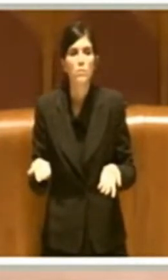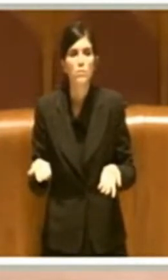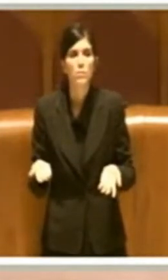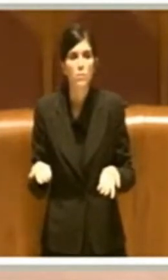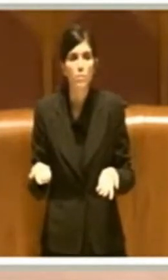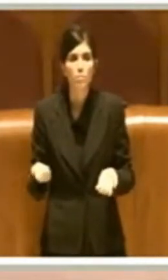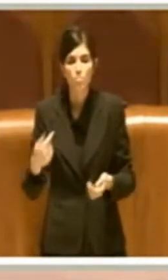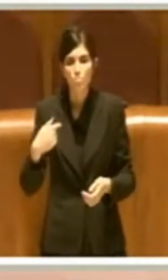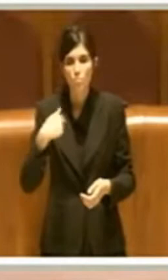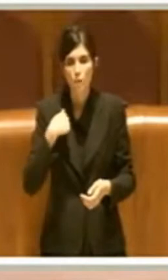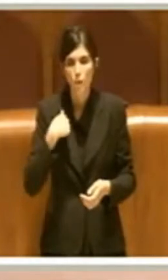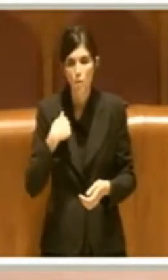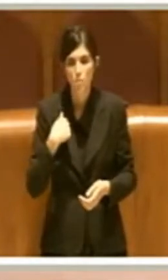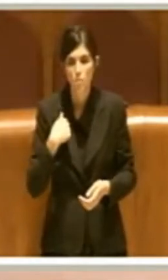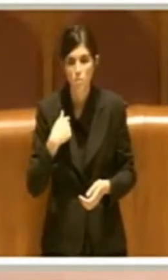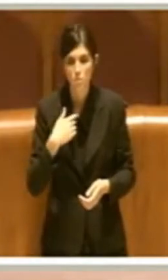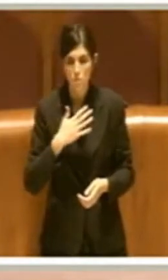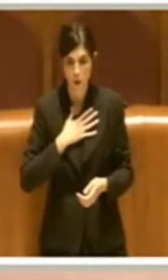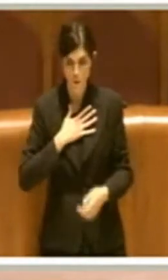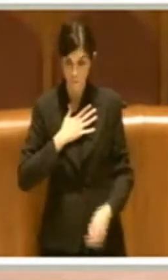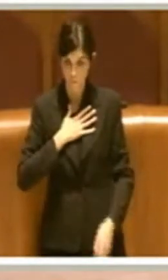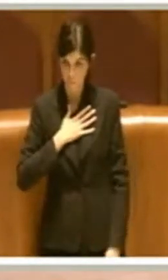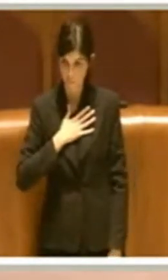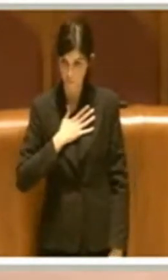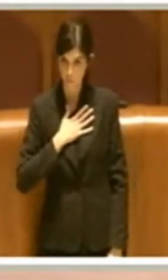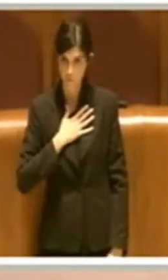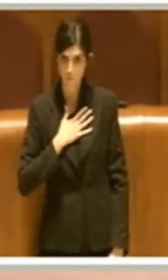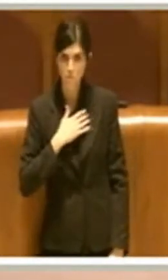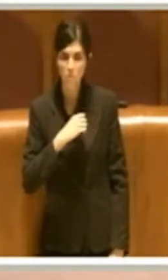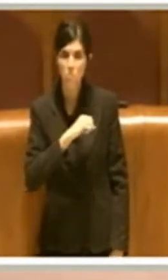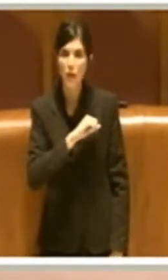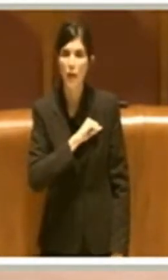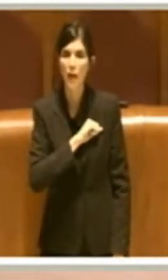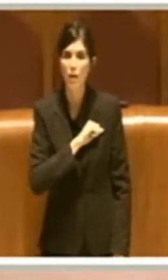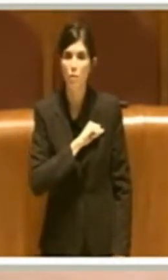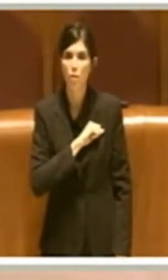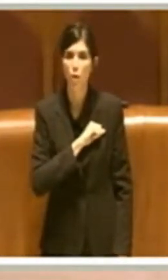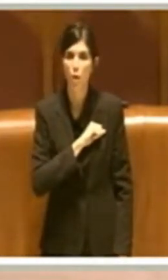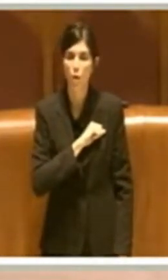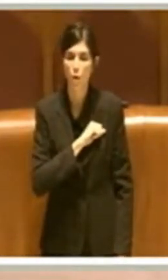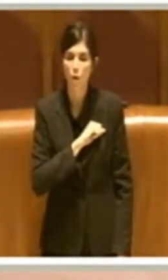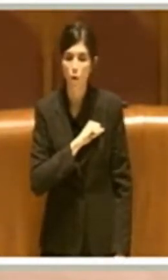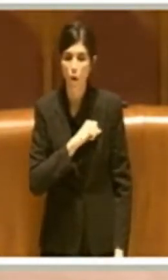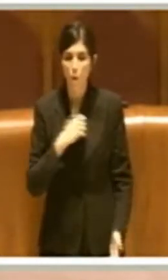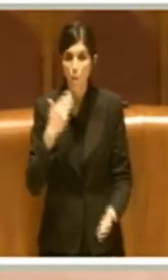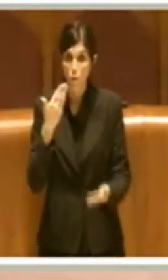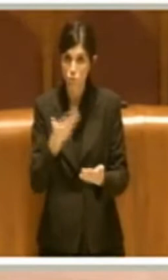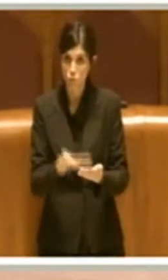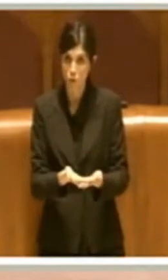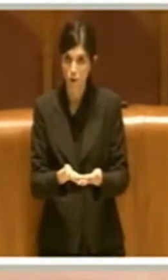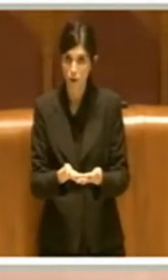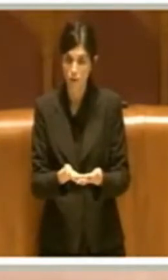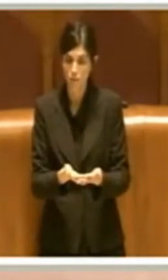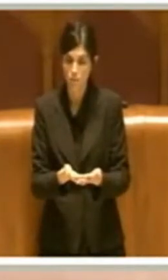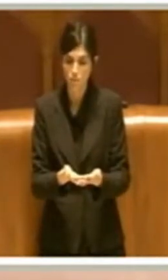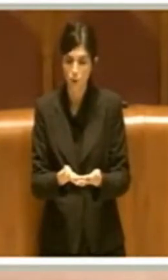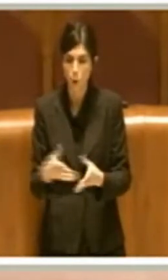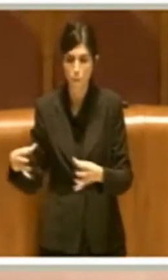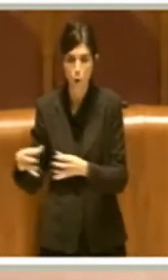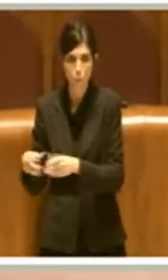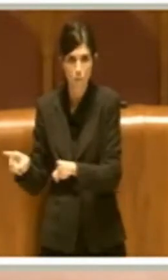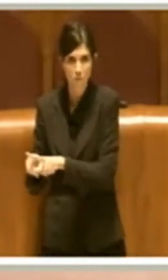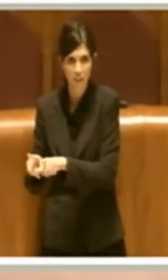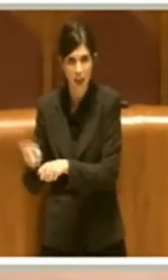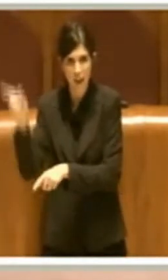Per quanto mi riguarda, io credo che la mozione che è stata presentata da Fratelli Fittali,